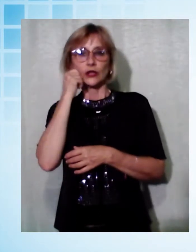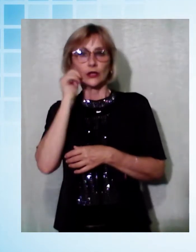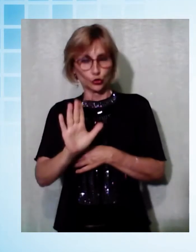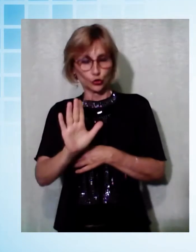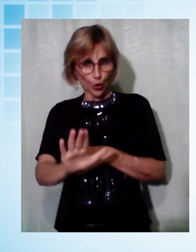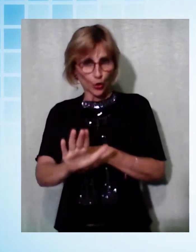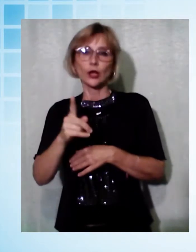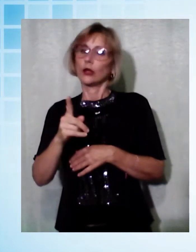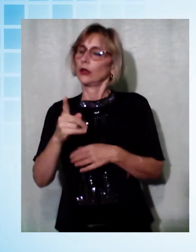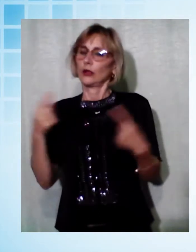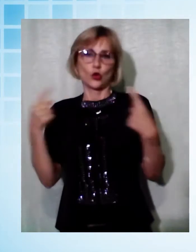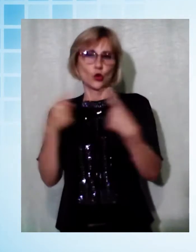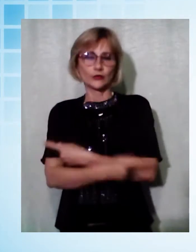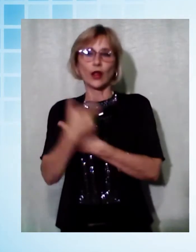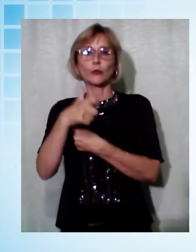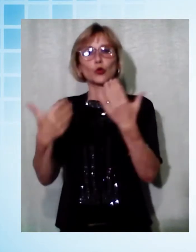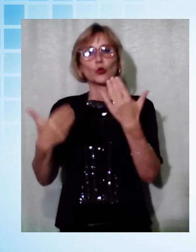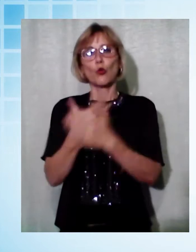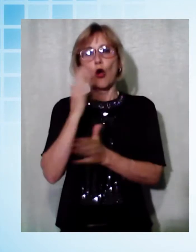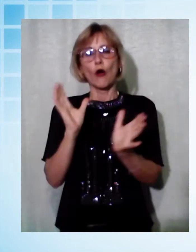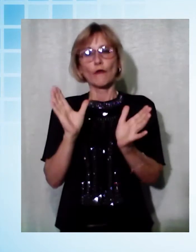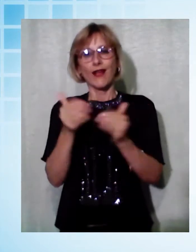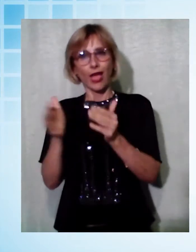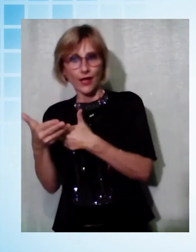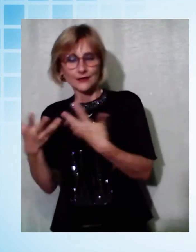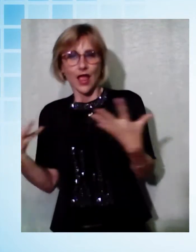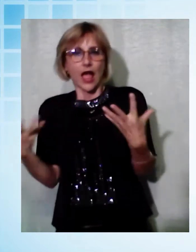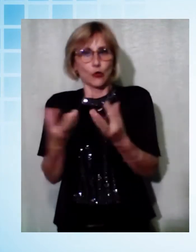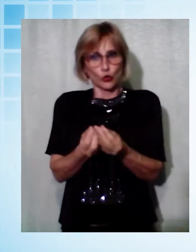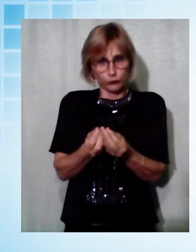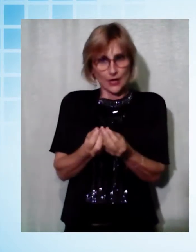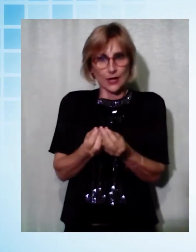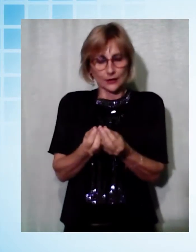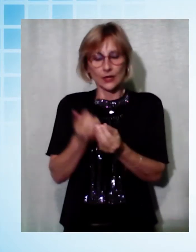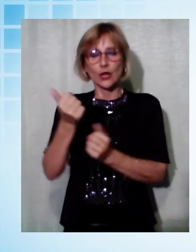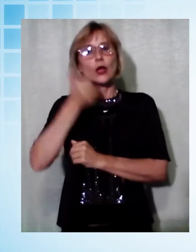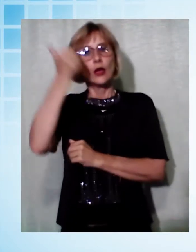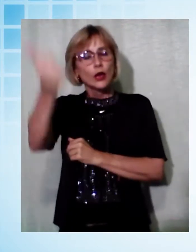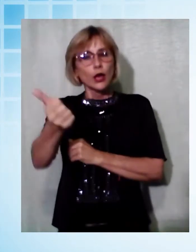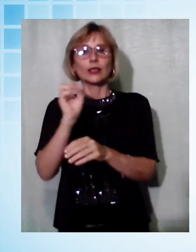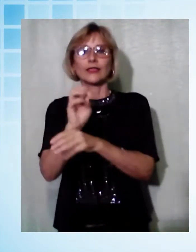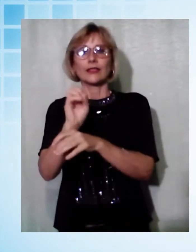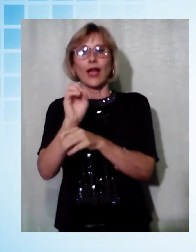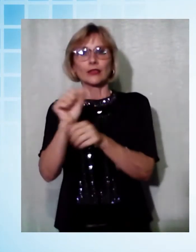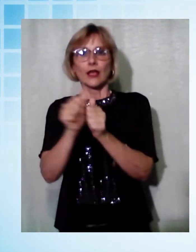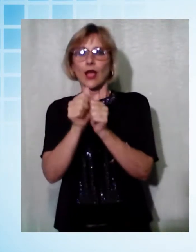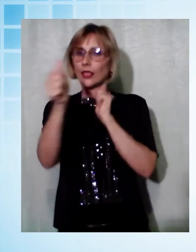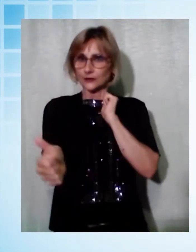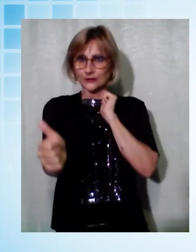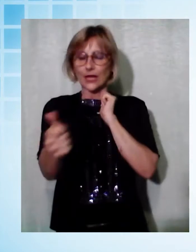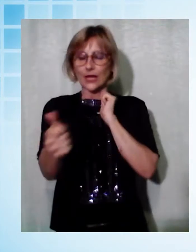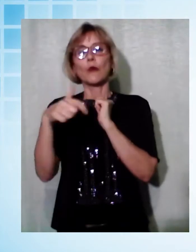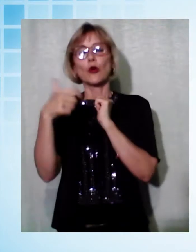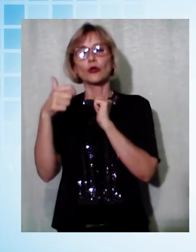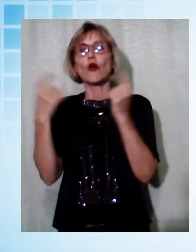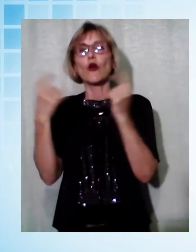accorpate e che parte dei ragazzi debba riprendere le lezioni il prossimo anno con la didattica a distanza, non per l'emergenza sanitaria ma